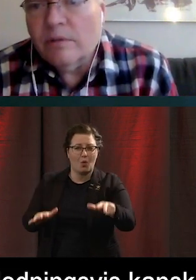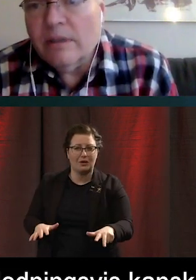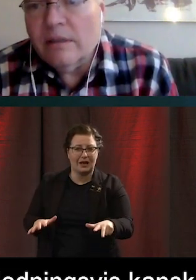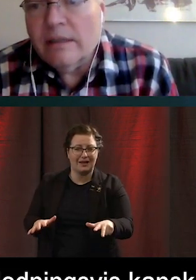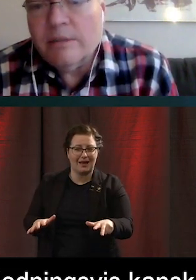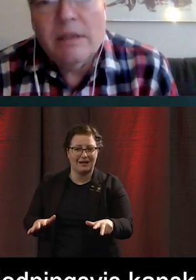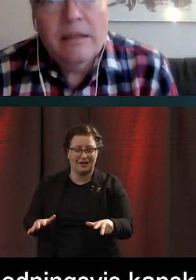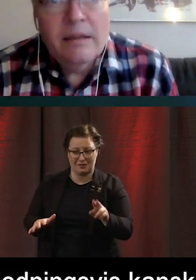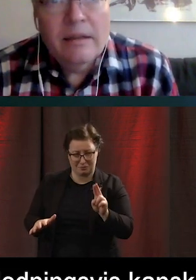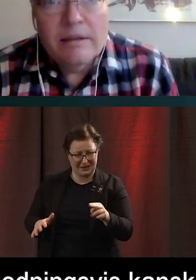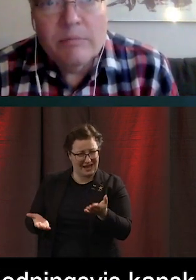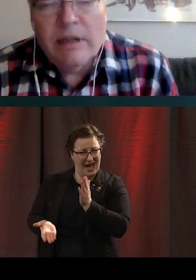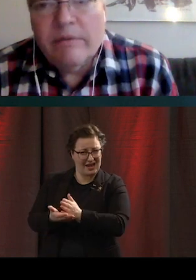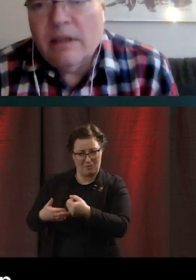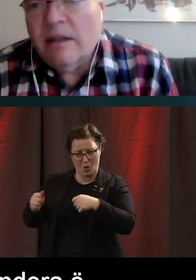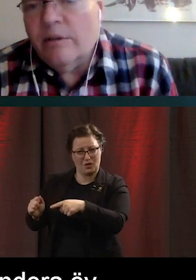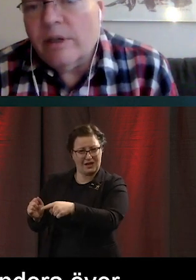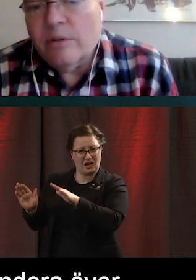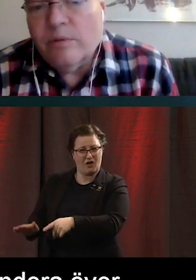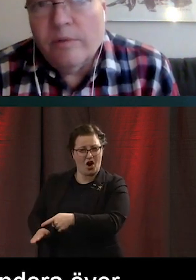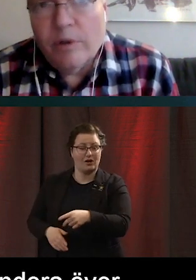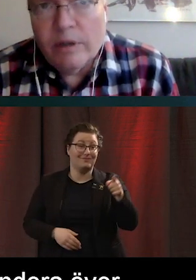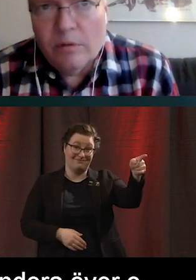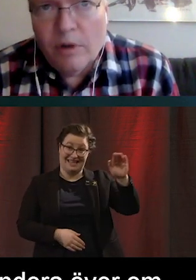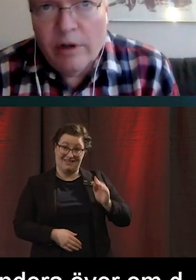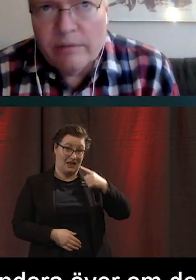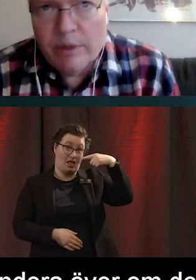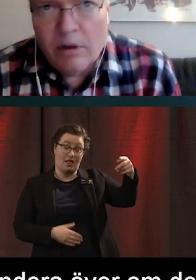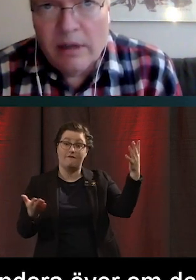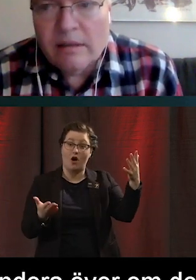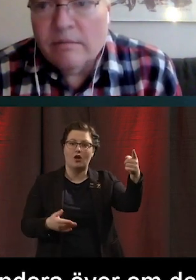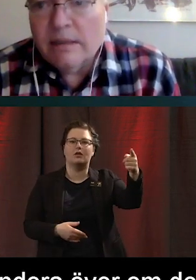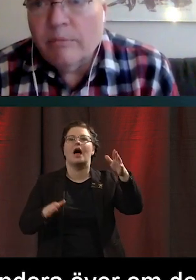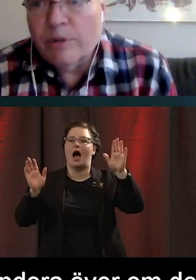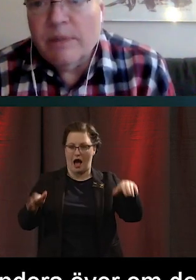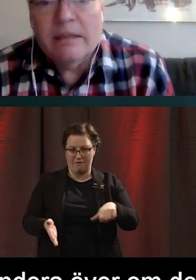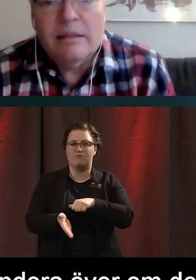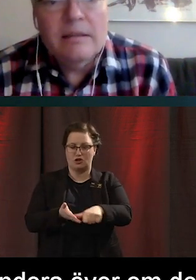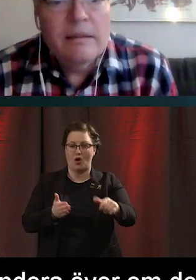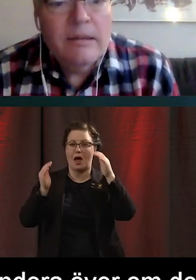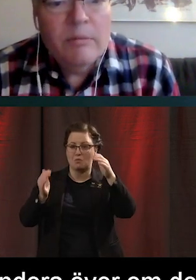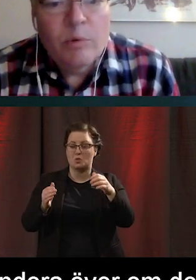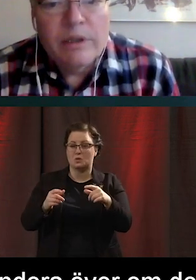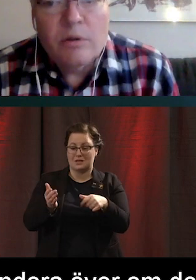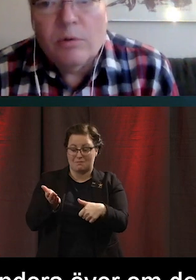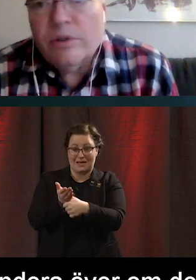undra är det verkligen rimligt då? det som den här kvinnan hade råkat ut för var att hon har betalat sina bussbiljetter